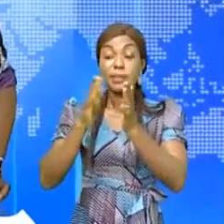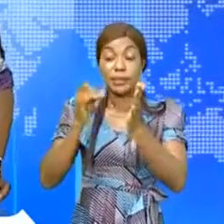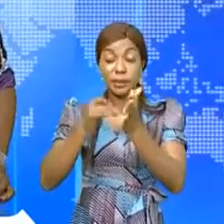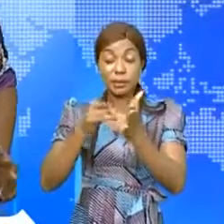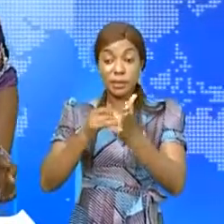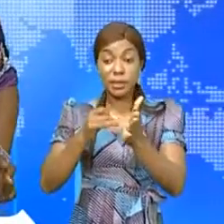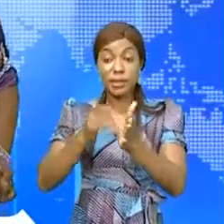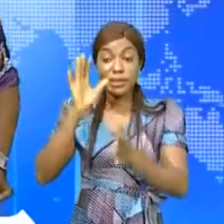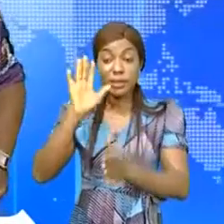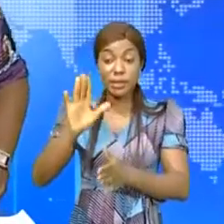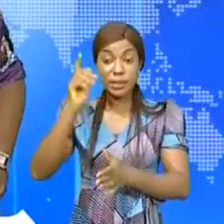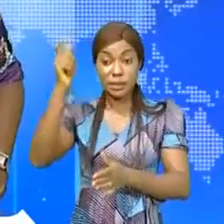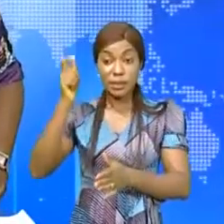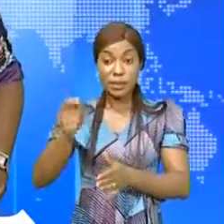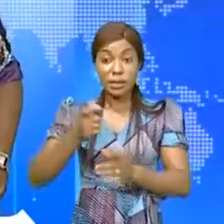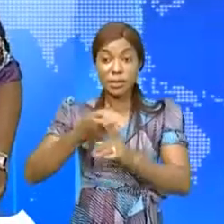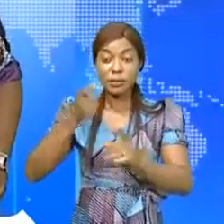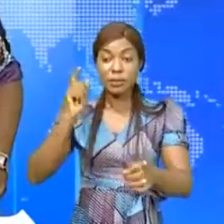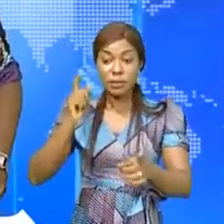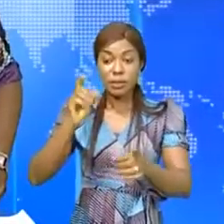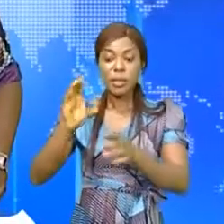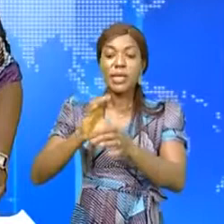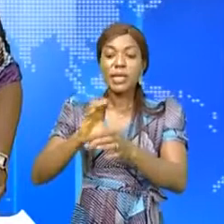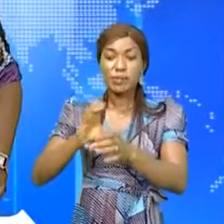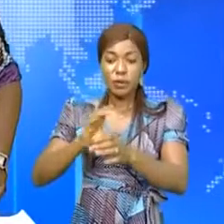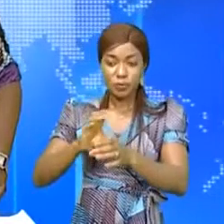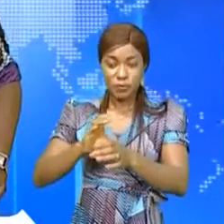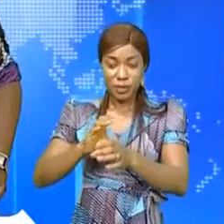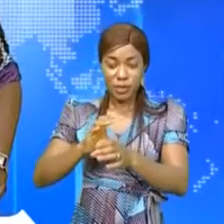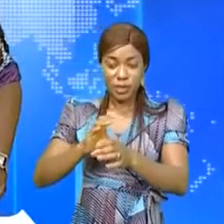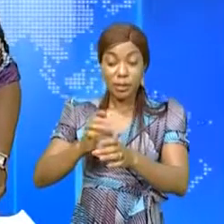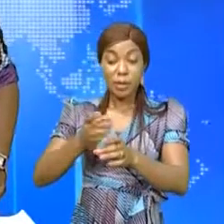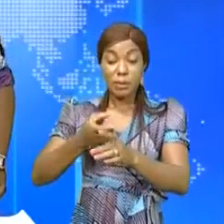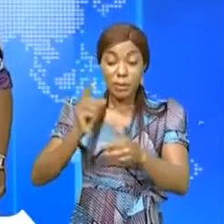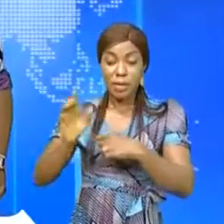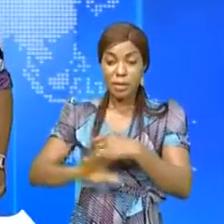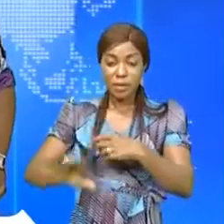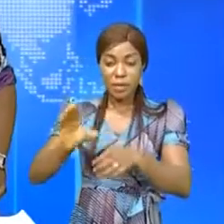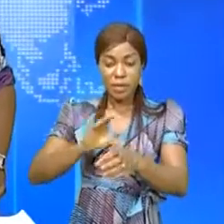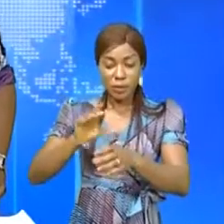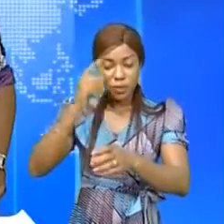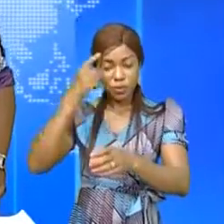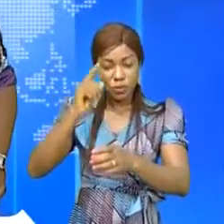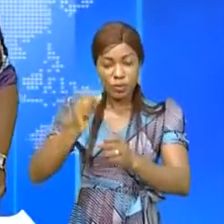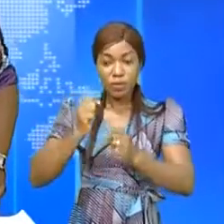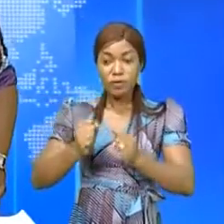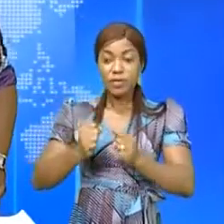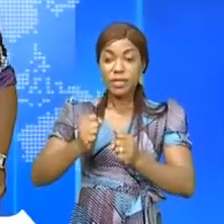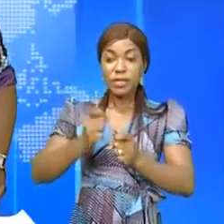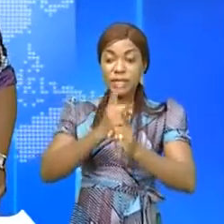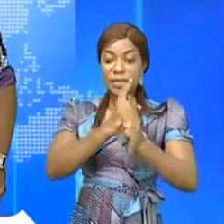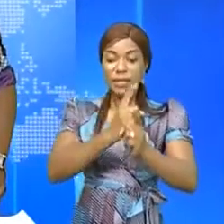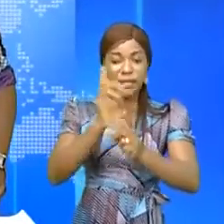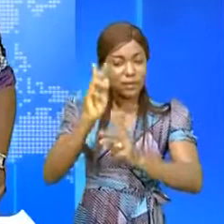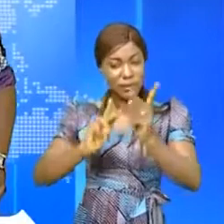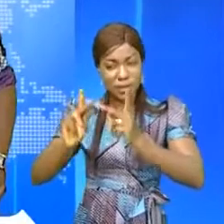officiers militaires venus du Cameroun dont 25 stagiaires de l'École internationale des forces de sécurité. Objectif, une